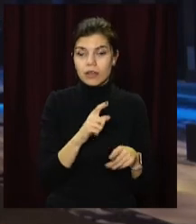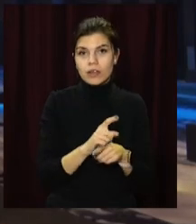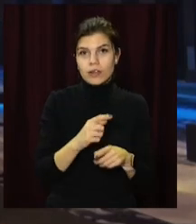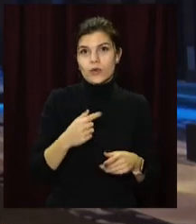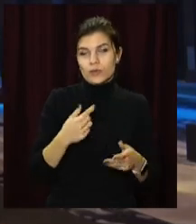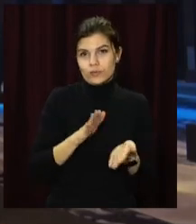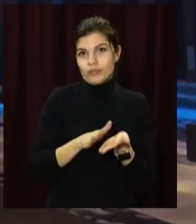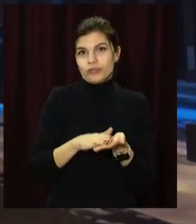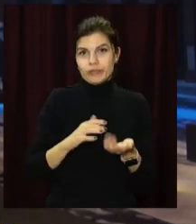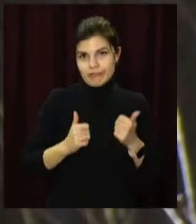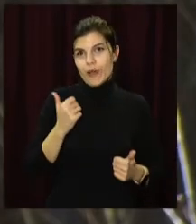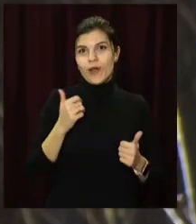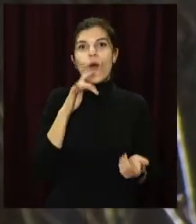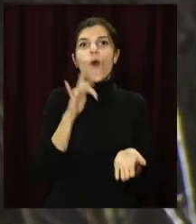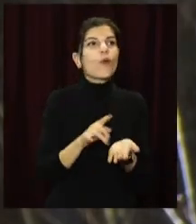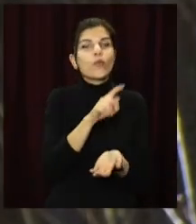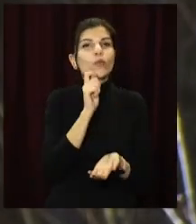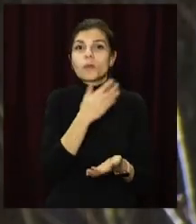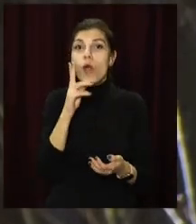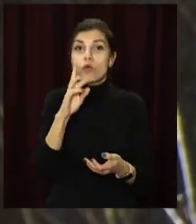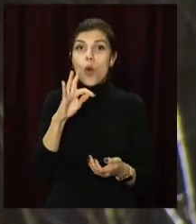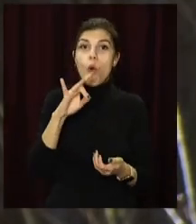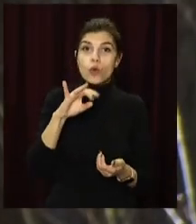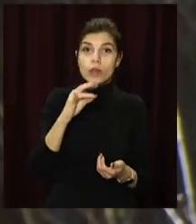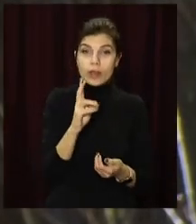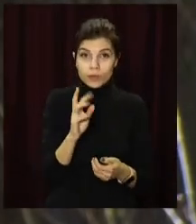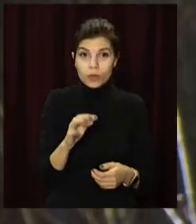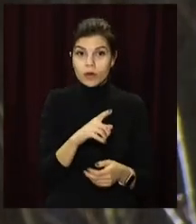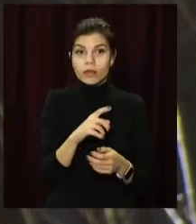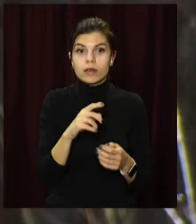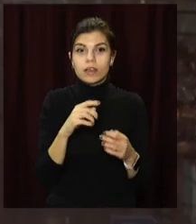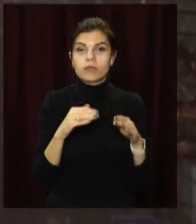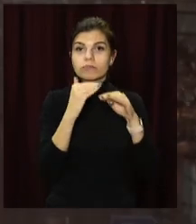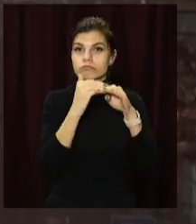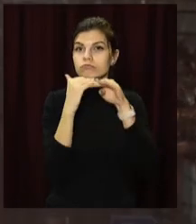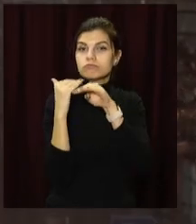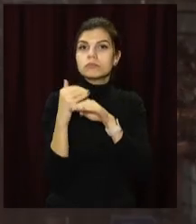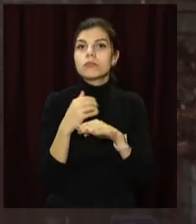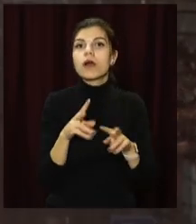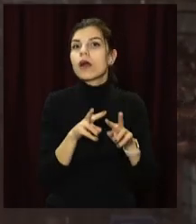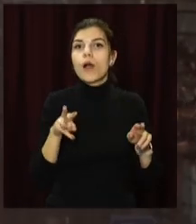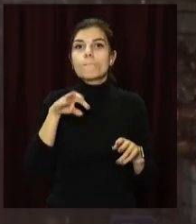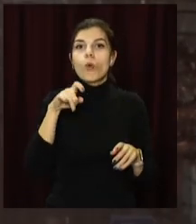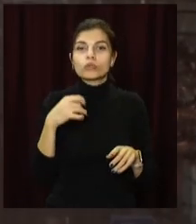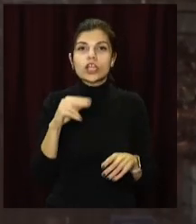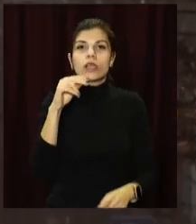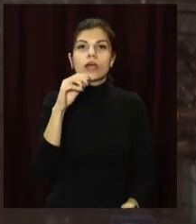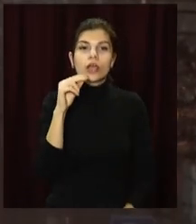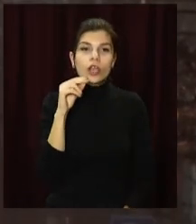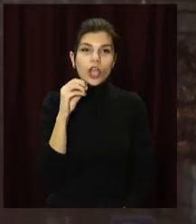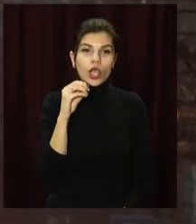похизуватися жодне українське місто. Вулиця Короленко опинилася на одній сходинці з такими унікальними об'єктами, як музею Чанде,